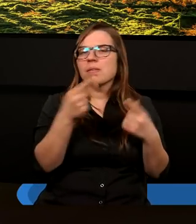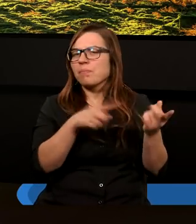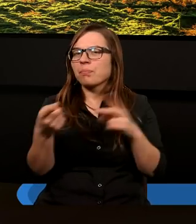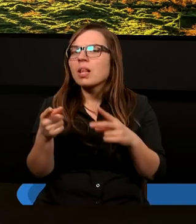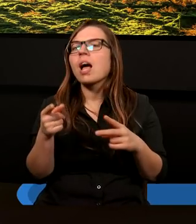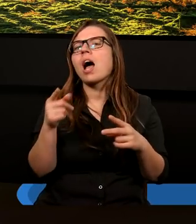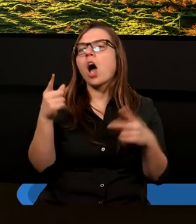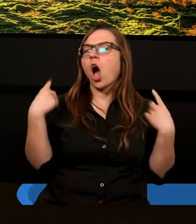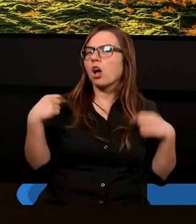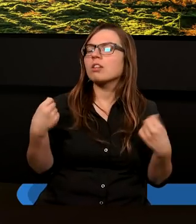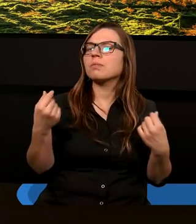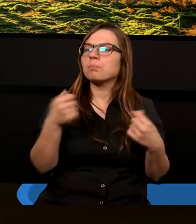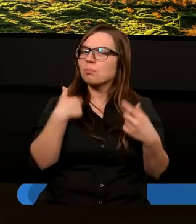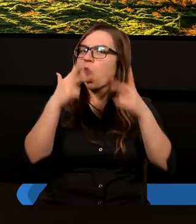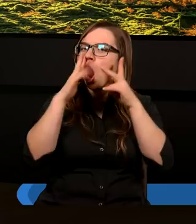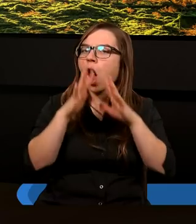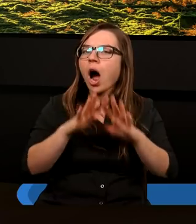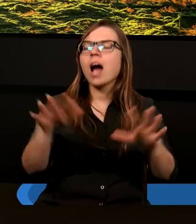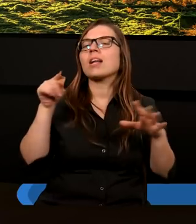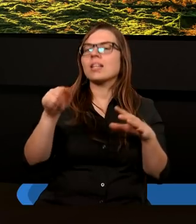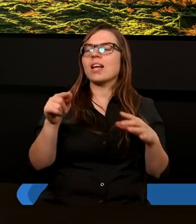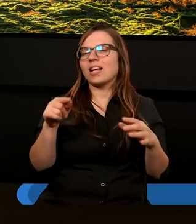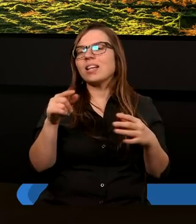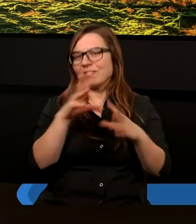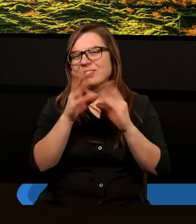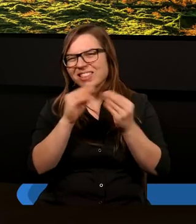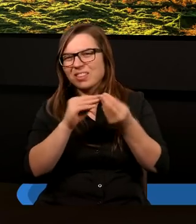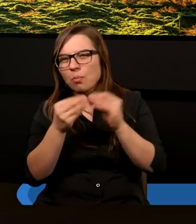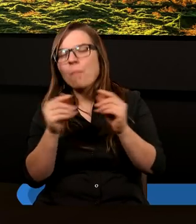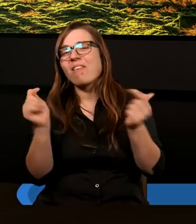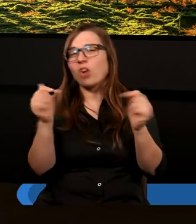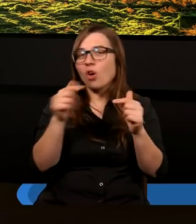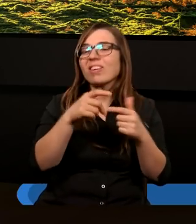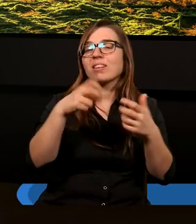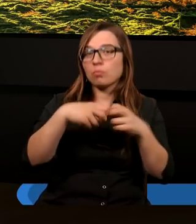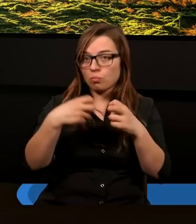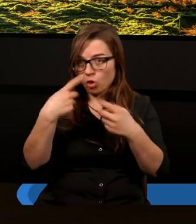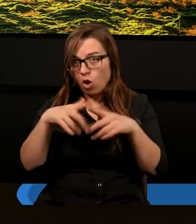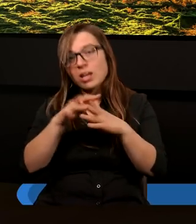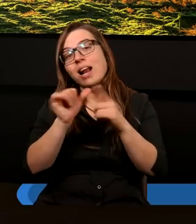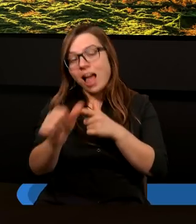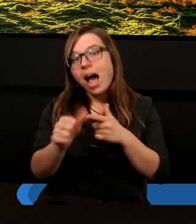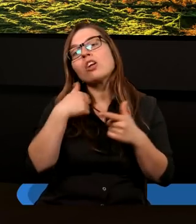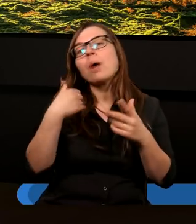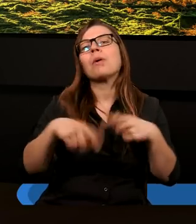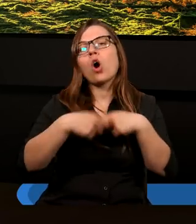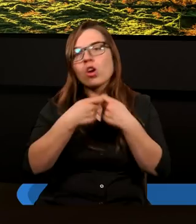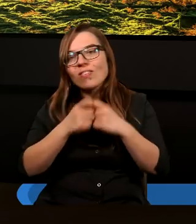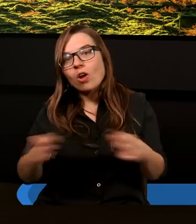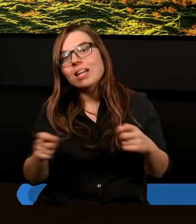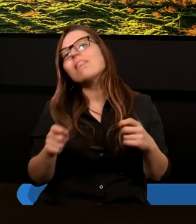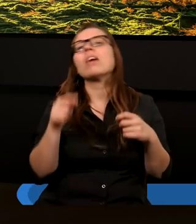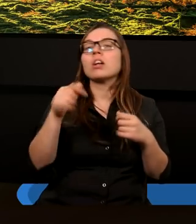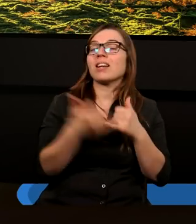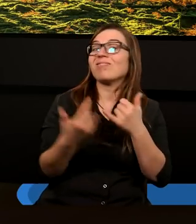sposoby, aby pokonywać konflikty i problemy w Kościele. A jak to się nie udaje, no to jeszcze